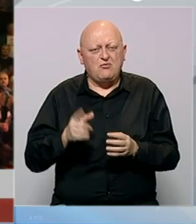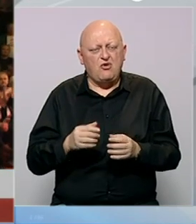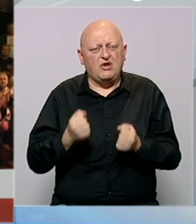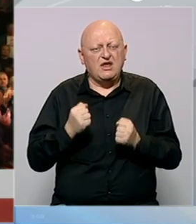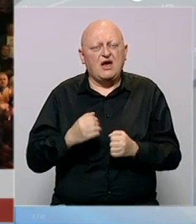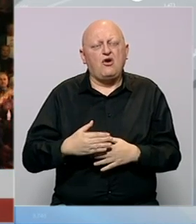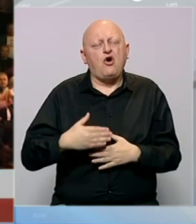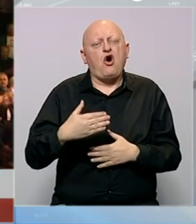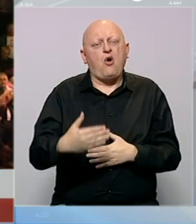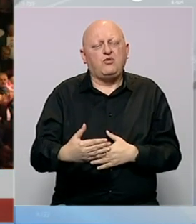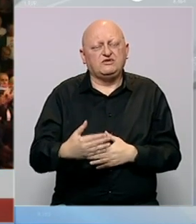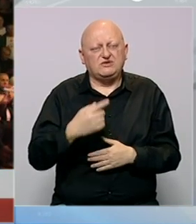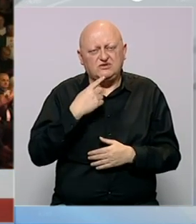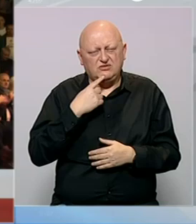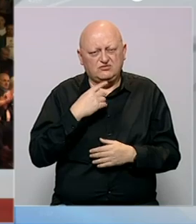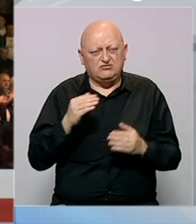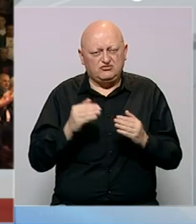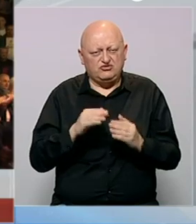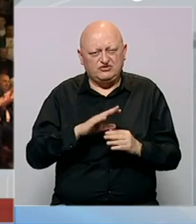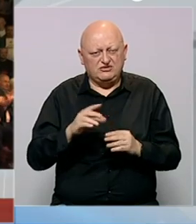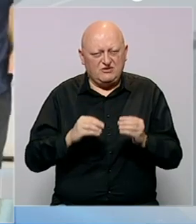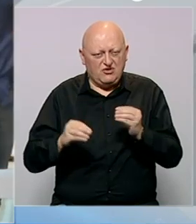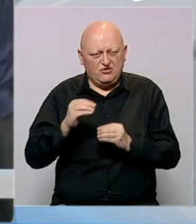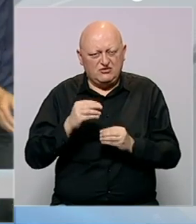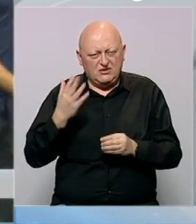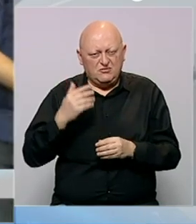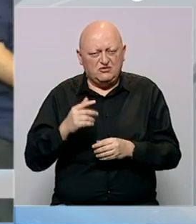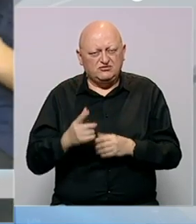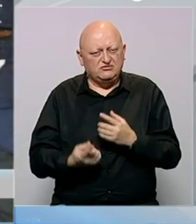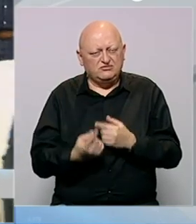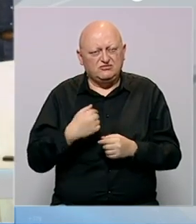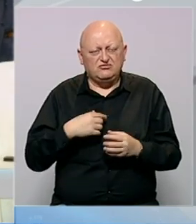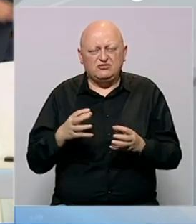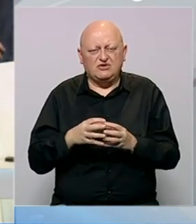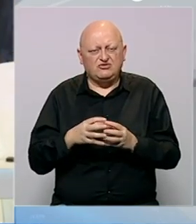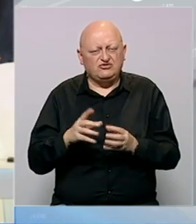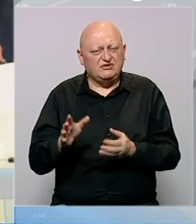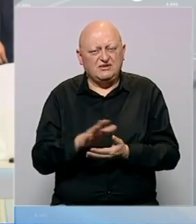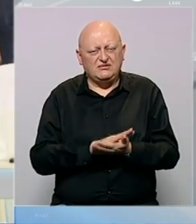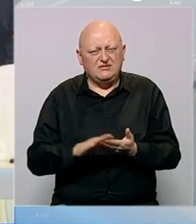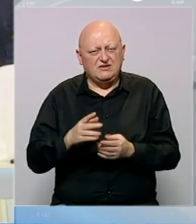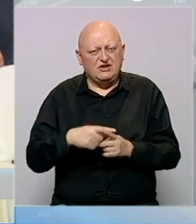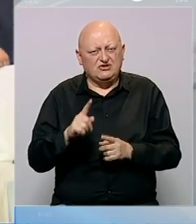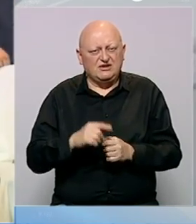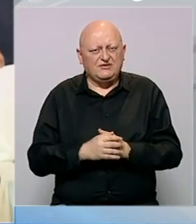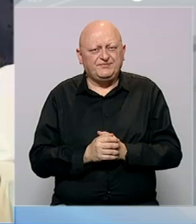imati jako opoziciju, što ako se slože sve kockice proteklih zbivanja, u našem društvu svakako nedostaje.